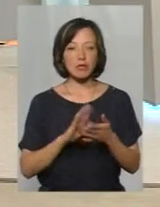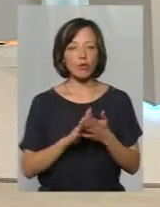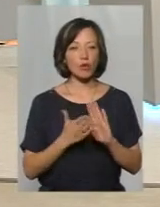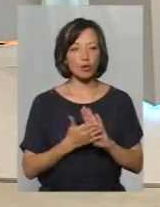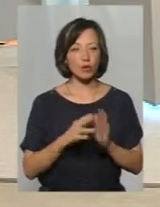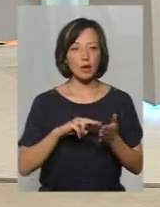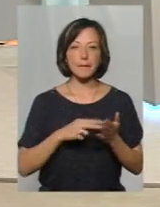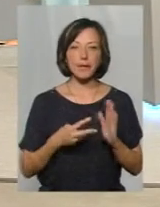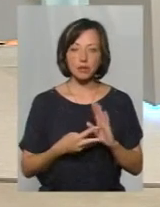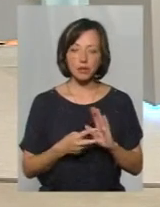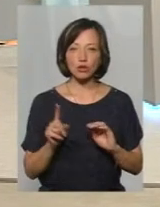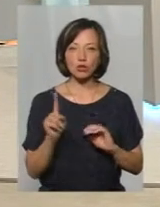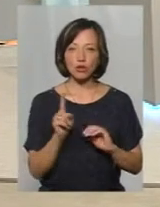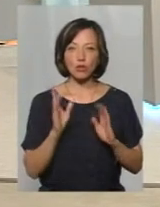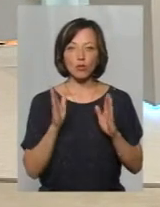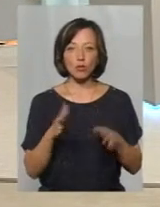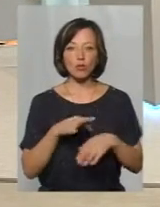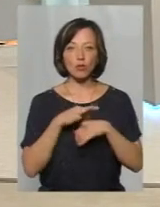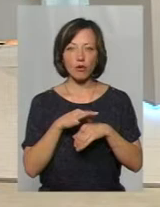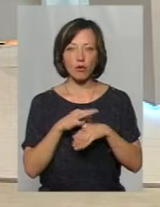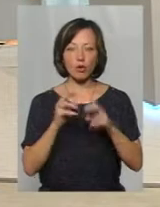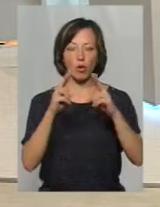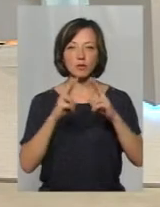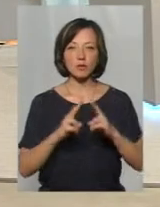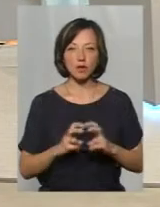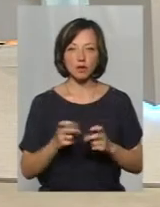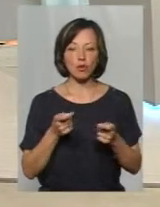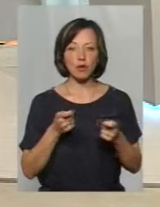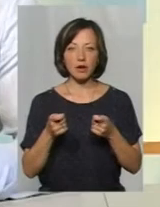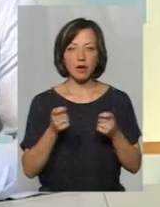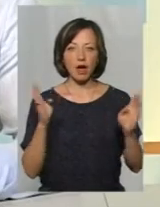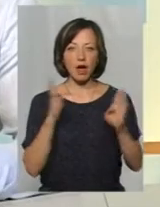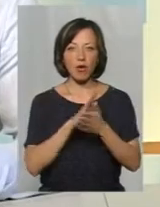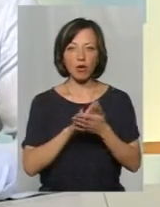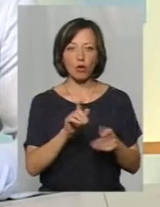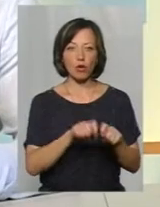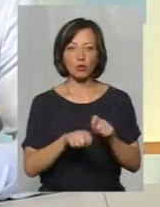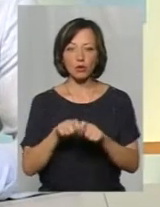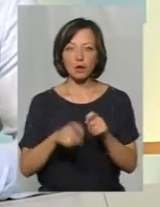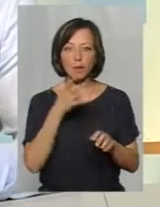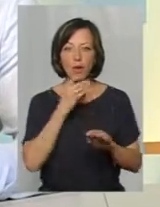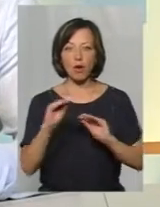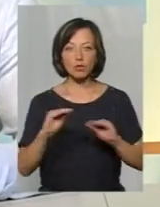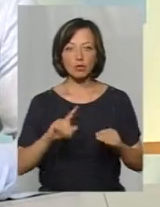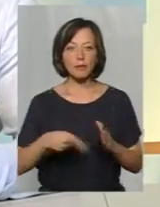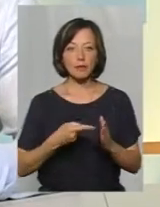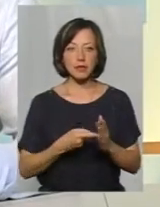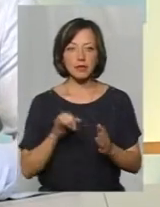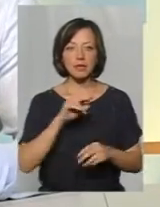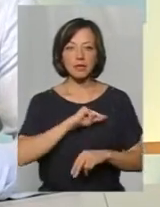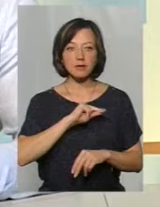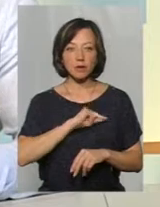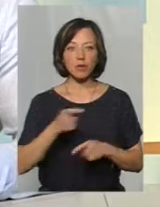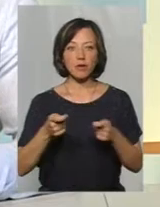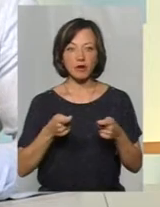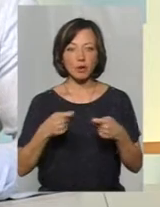передбачає, що будуть проводитись обстеження управління екології та контролю за благоустроєм міста та працівниками